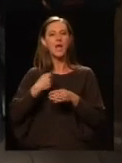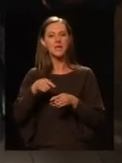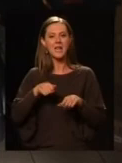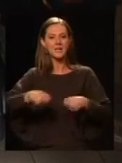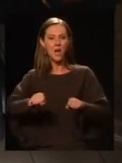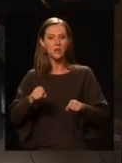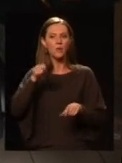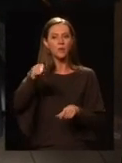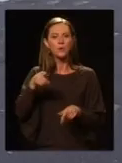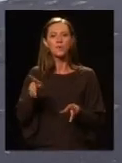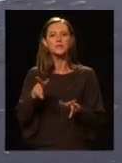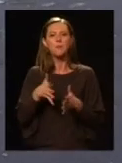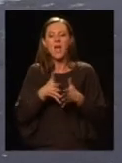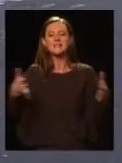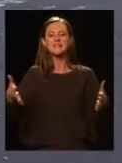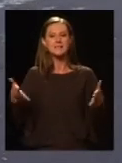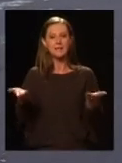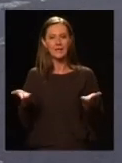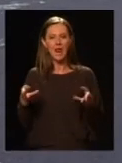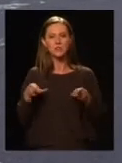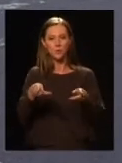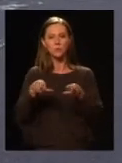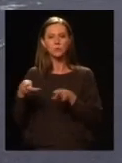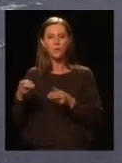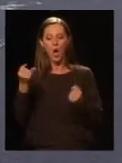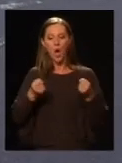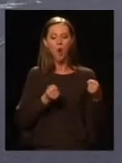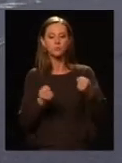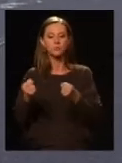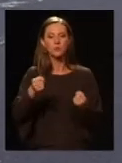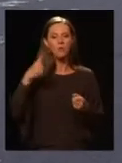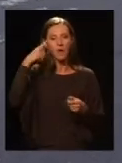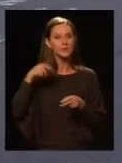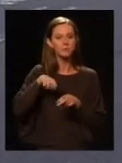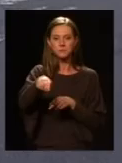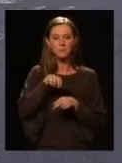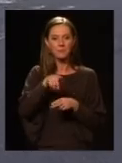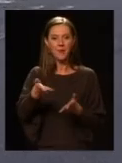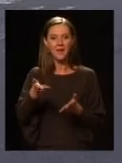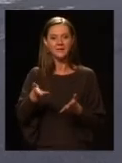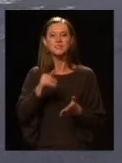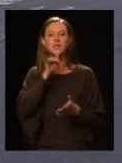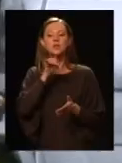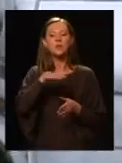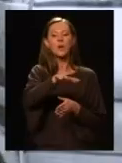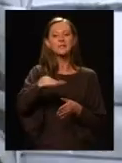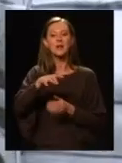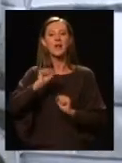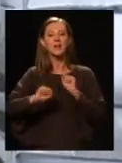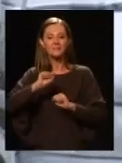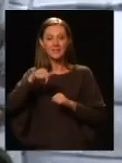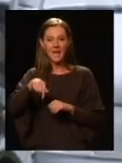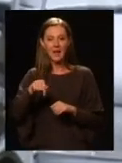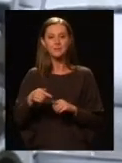robogókat, hiszen ott azért nem olyan szélesek az utak, hogy autóval be lehessen menni. Illetve a zöld területek